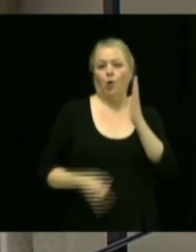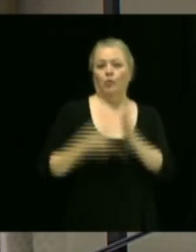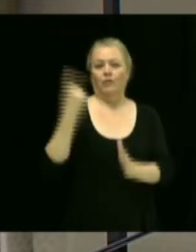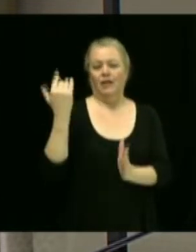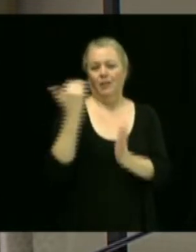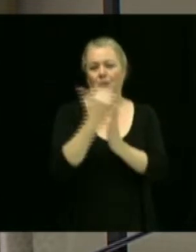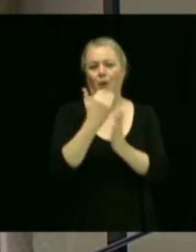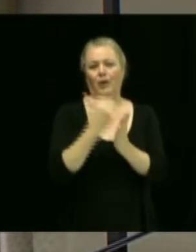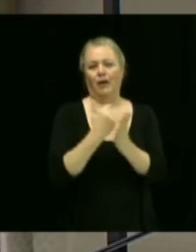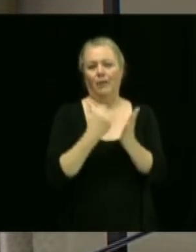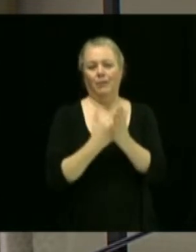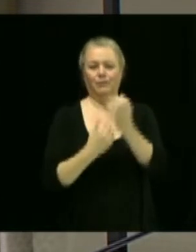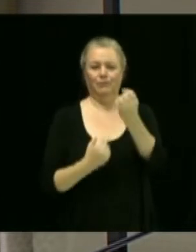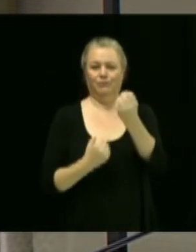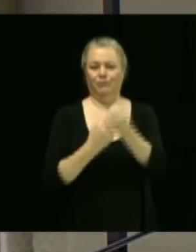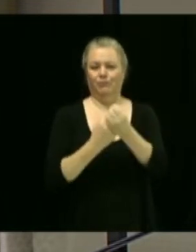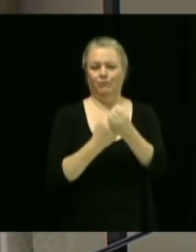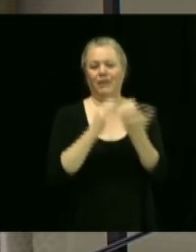de subvention au